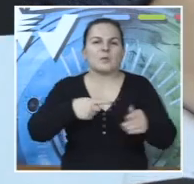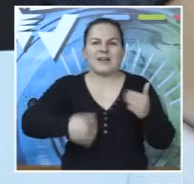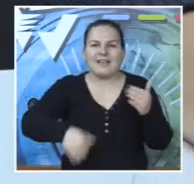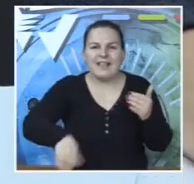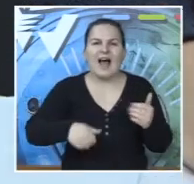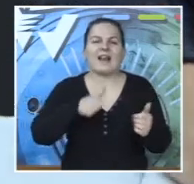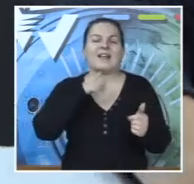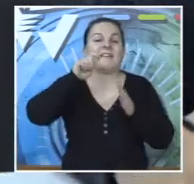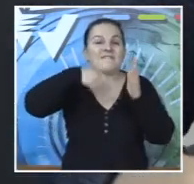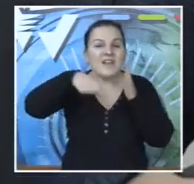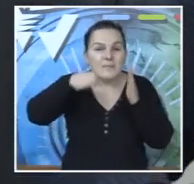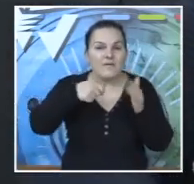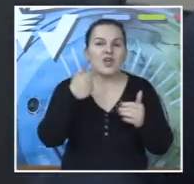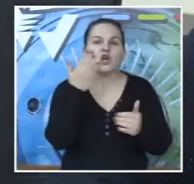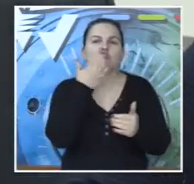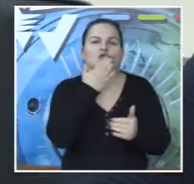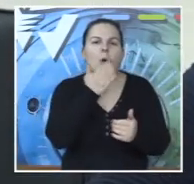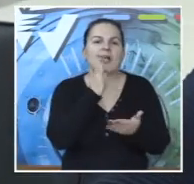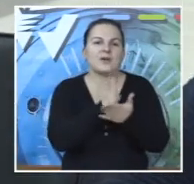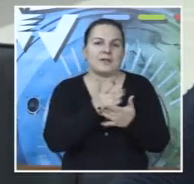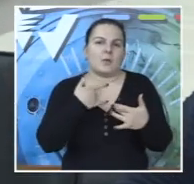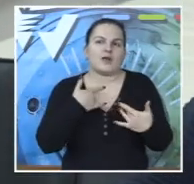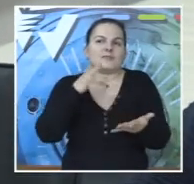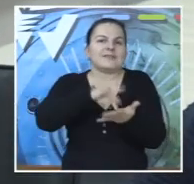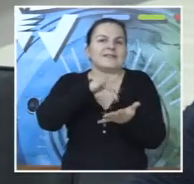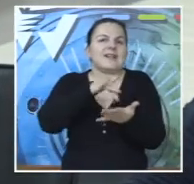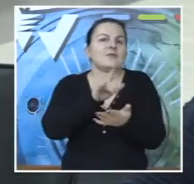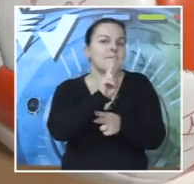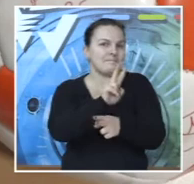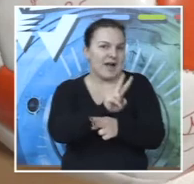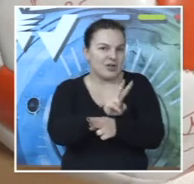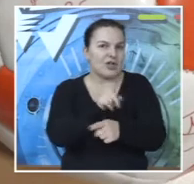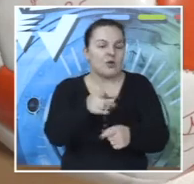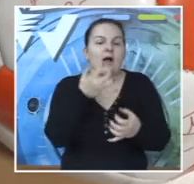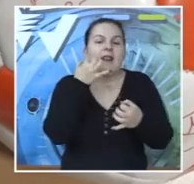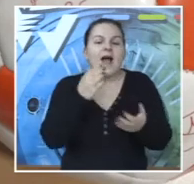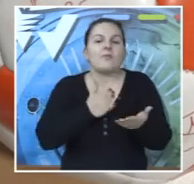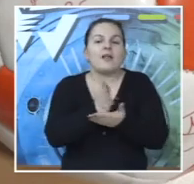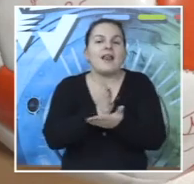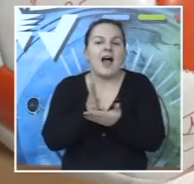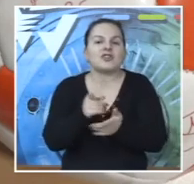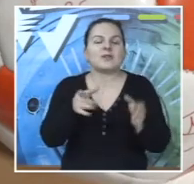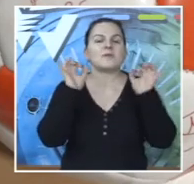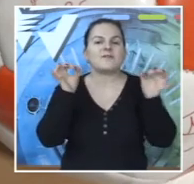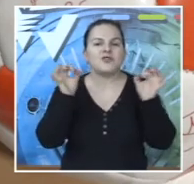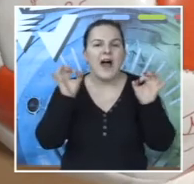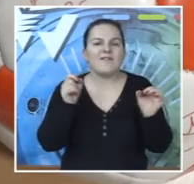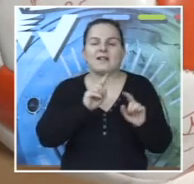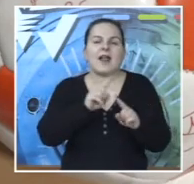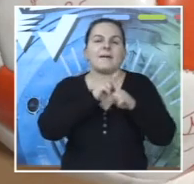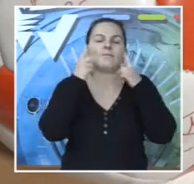gitaru i filmove. Zbog svega, upravo školovanje će biti u našem centru pažnje, jer na najbolji način ukazuje da za